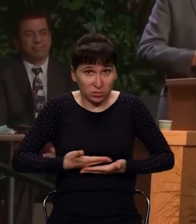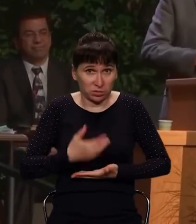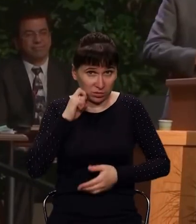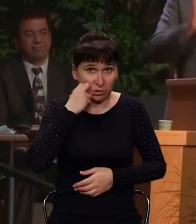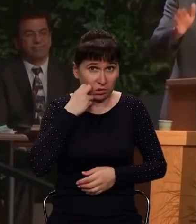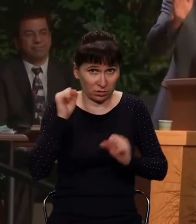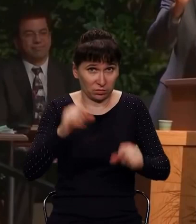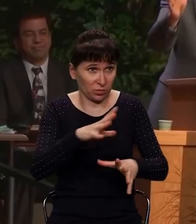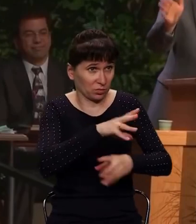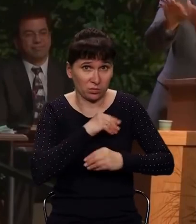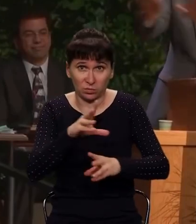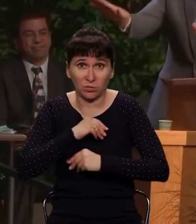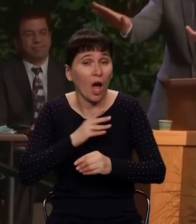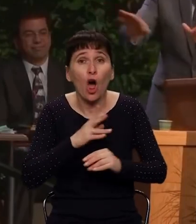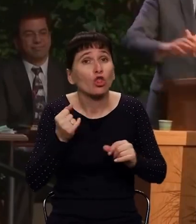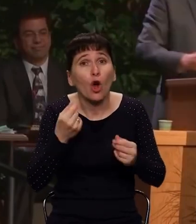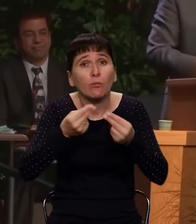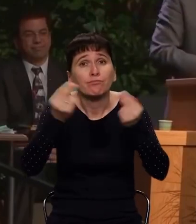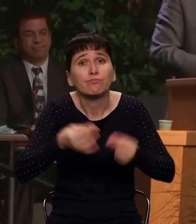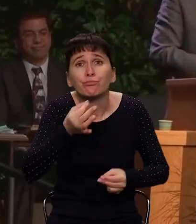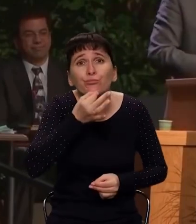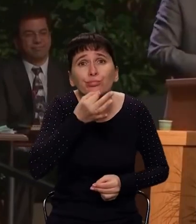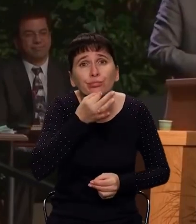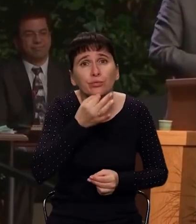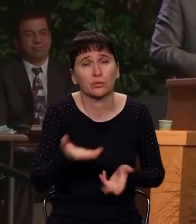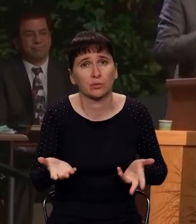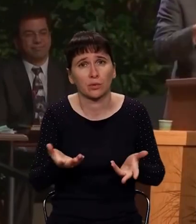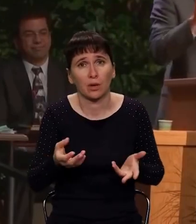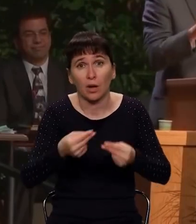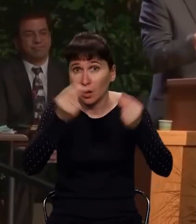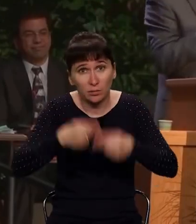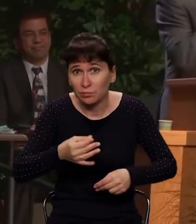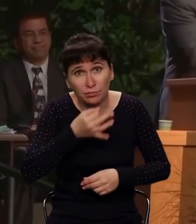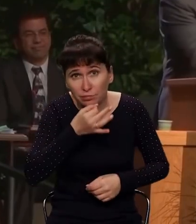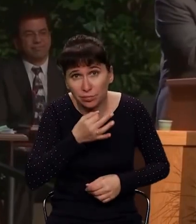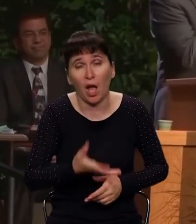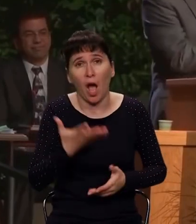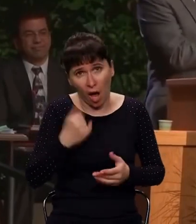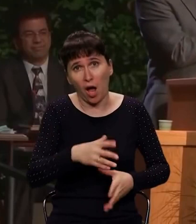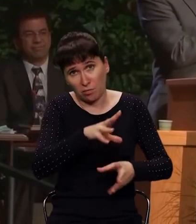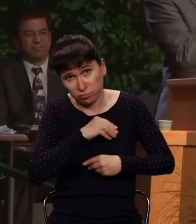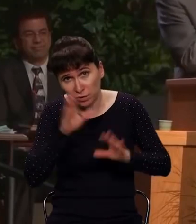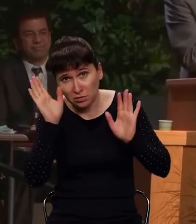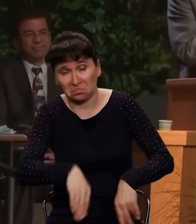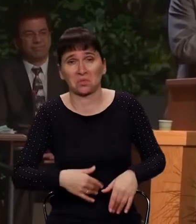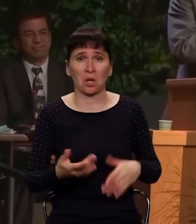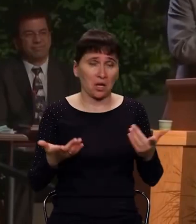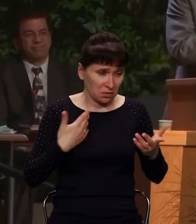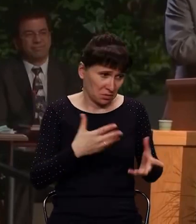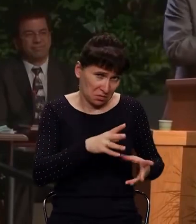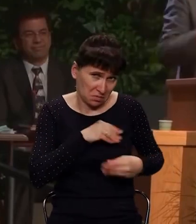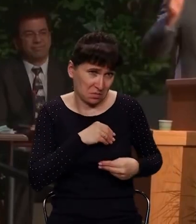характера, но которое совершается вне брака. И она учила, что можно одной ногой быть в